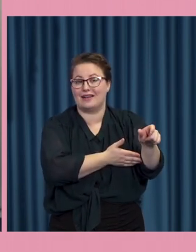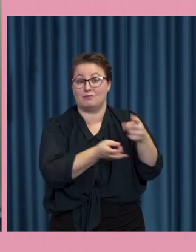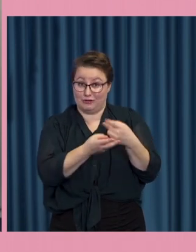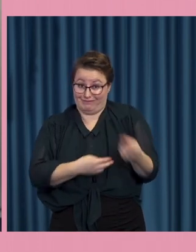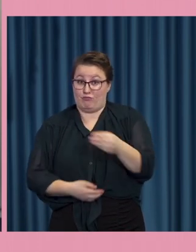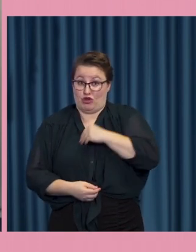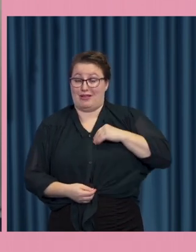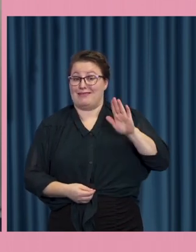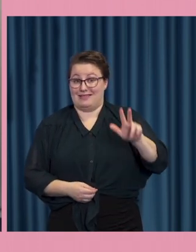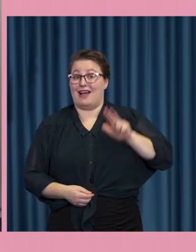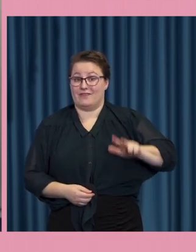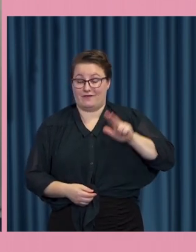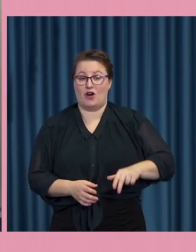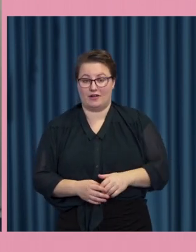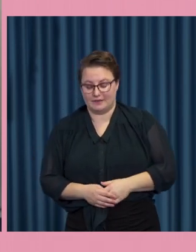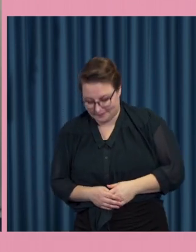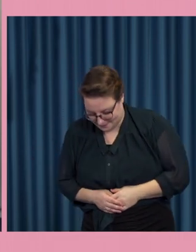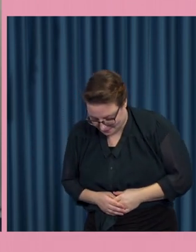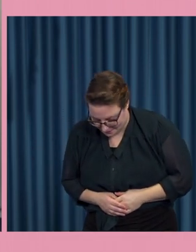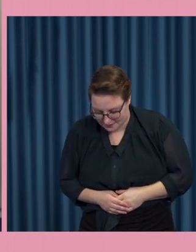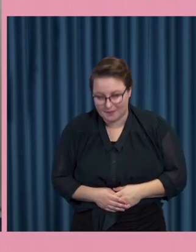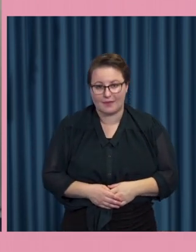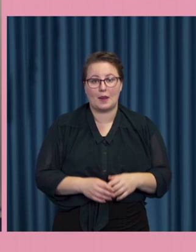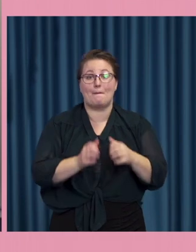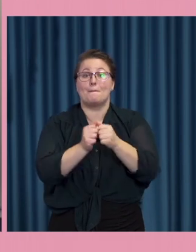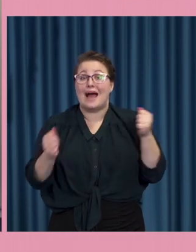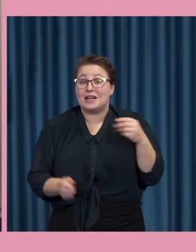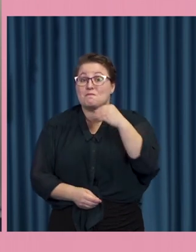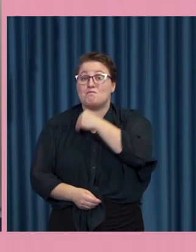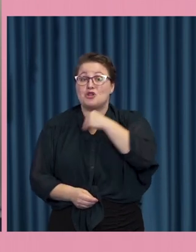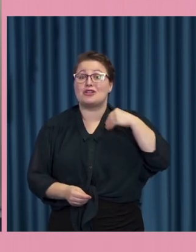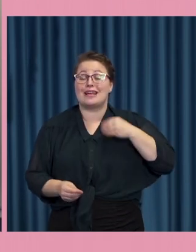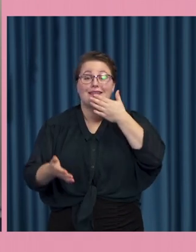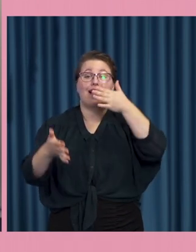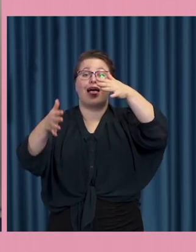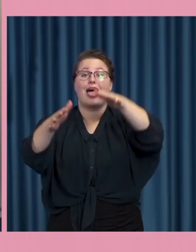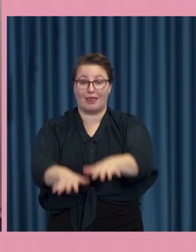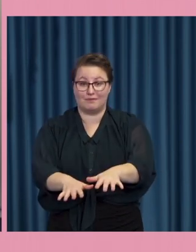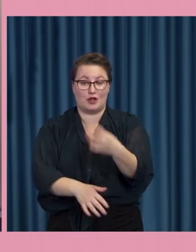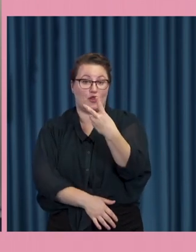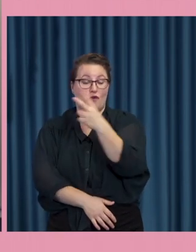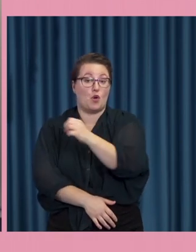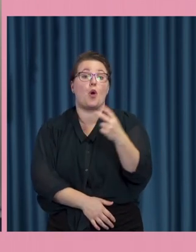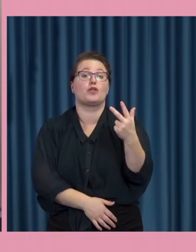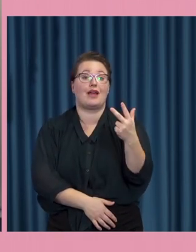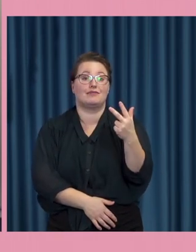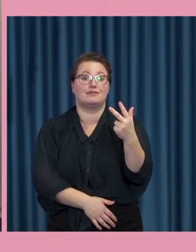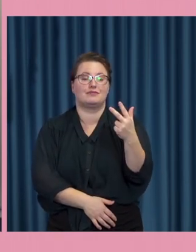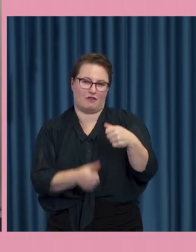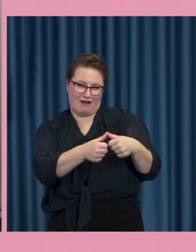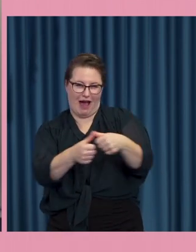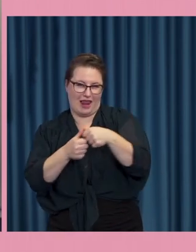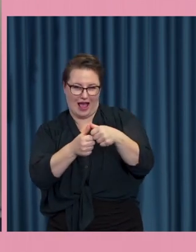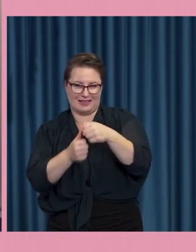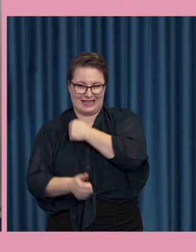men den las ner 2008 av dåvarande alliansregeringen